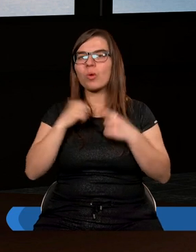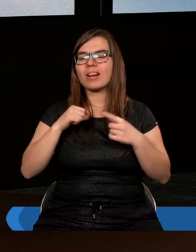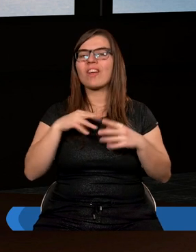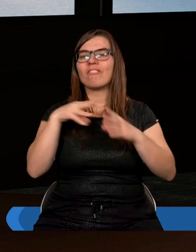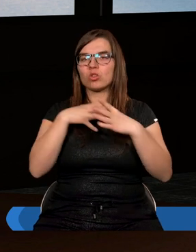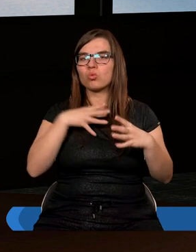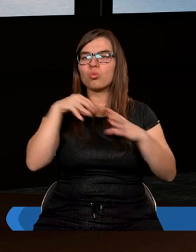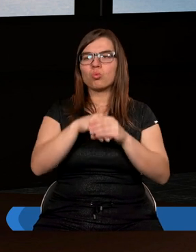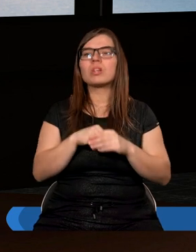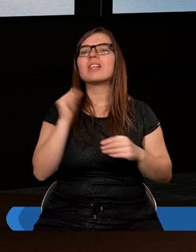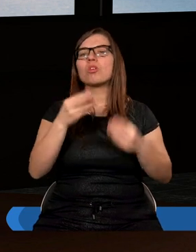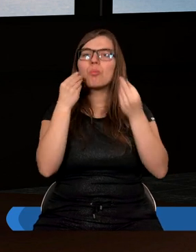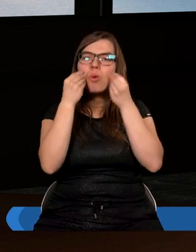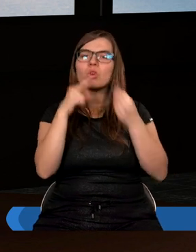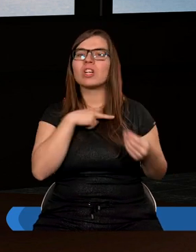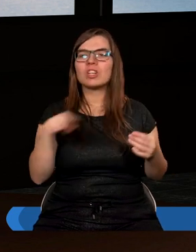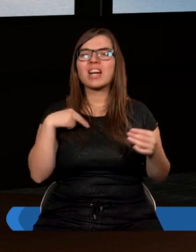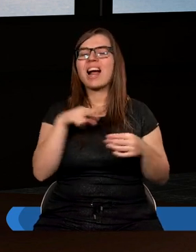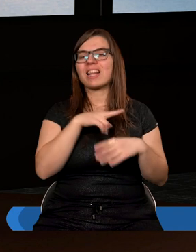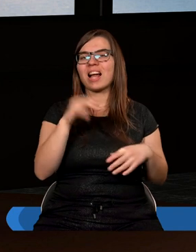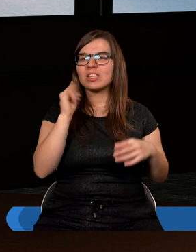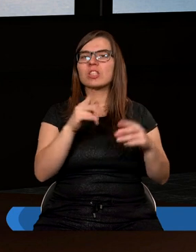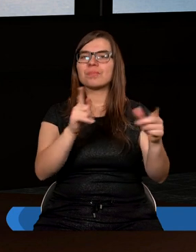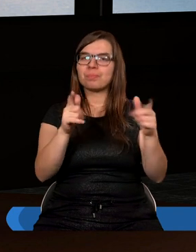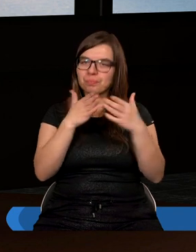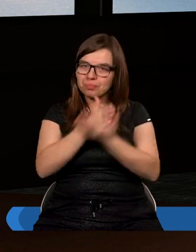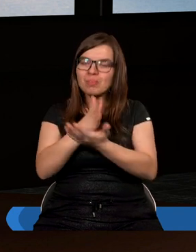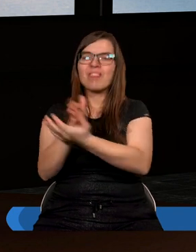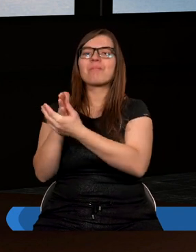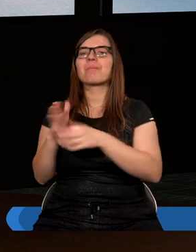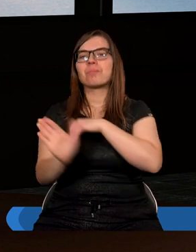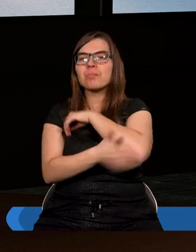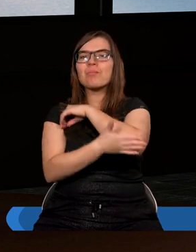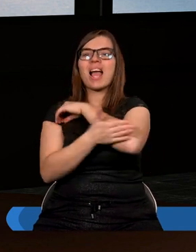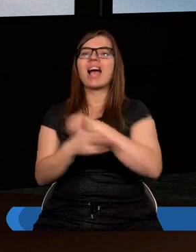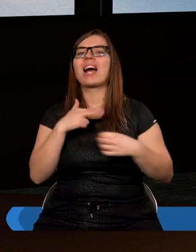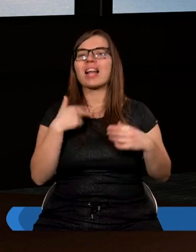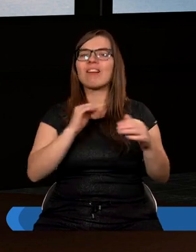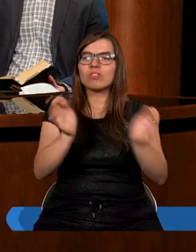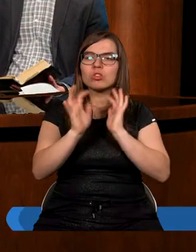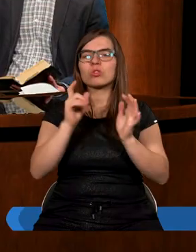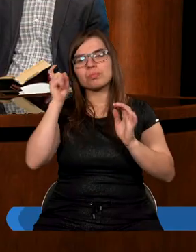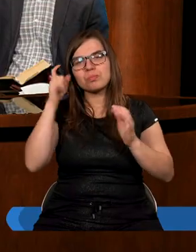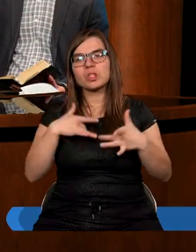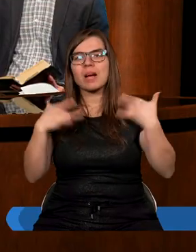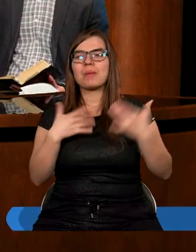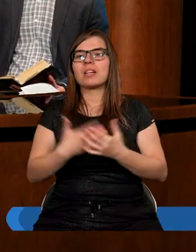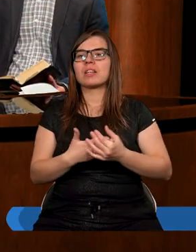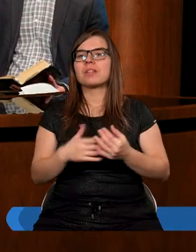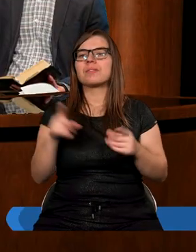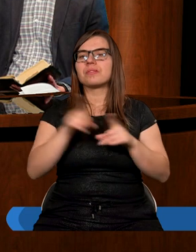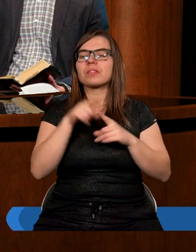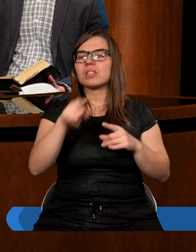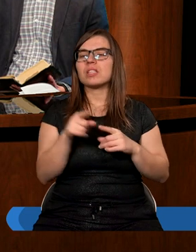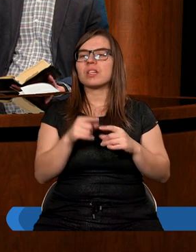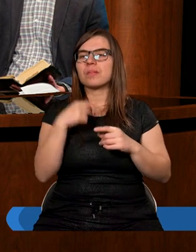i właśnie pociesza nas, tak? W tych naszych różnych utrapieniach, cierpieniach i troskach. To, co w